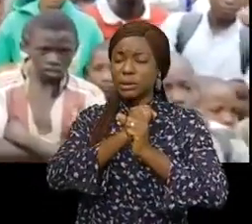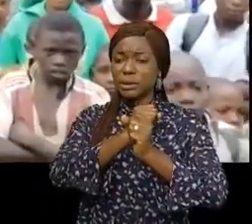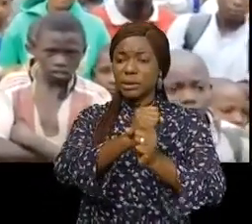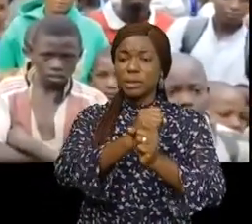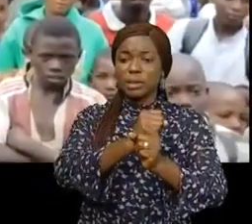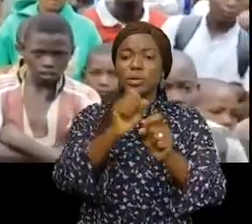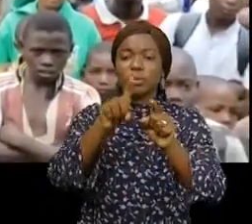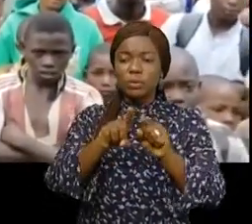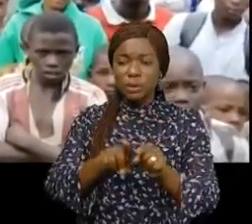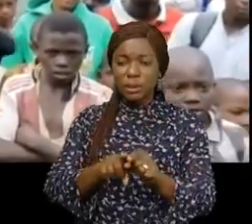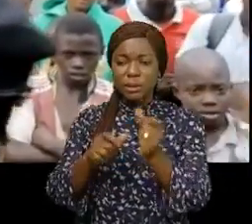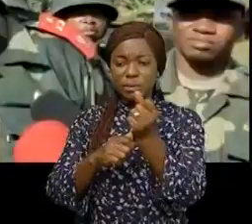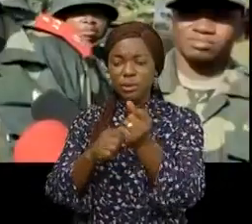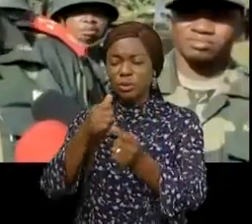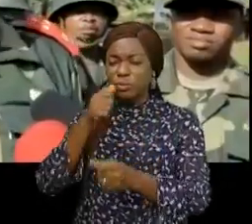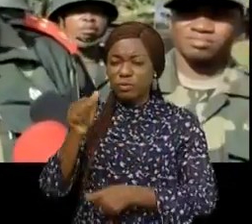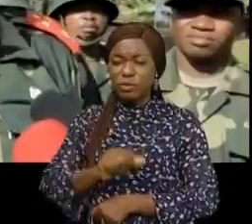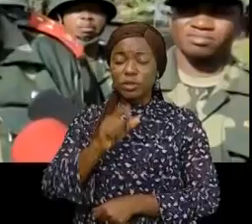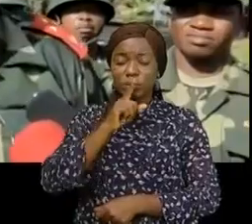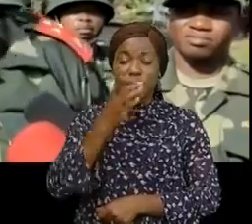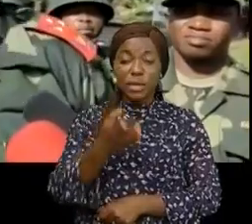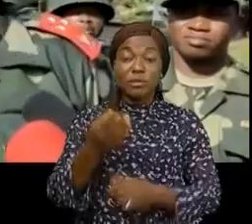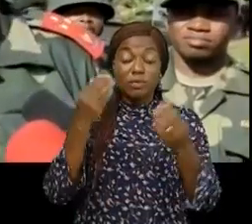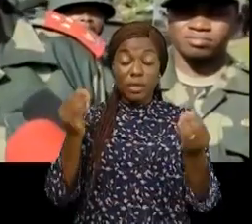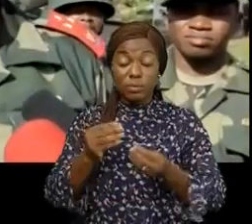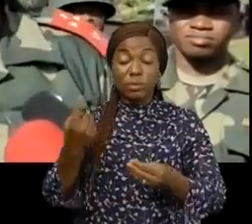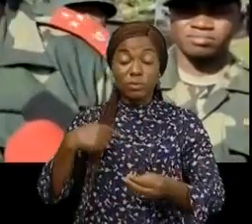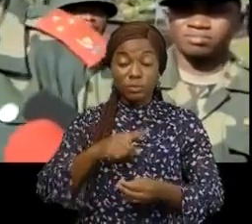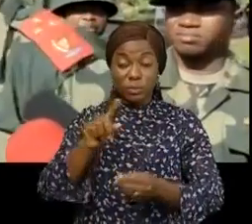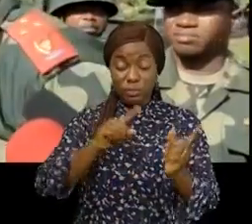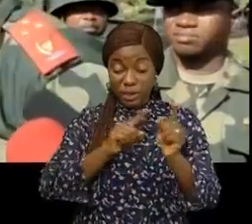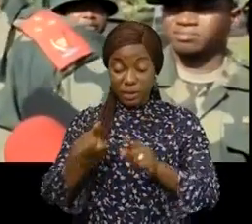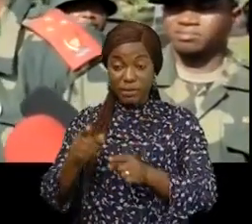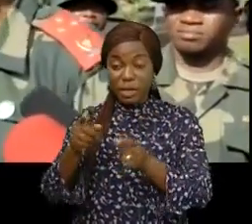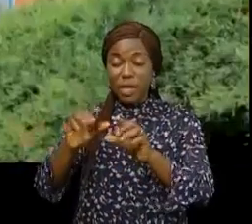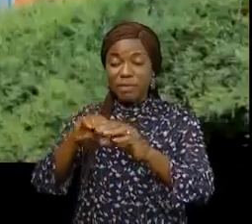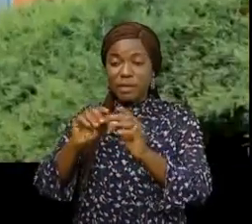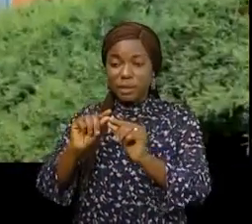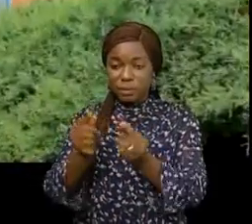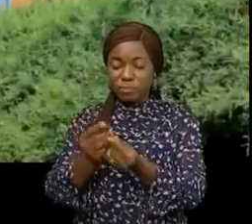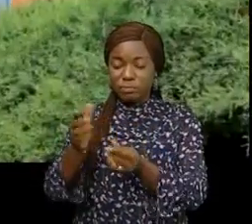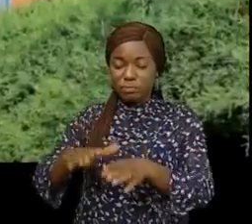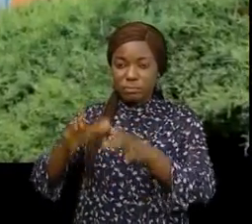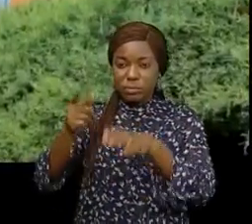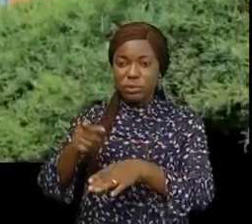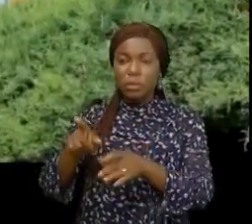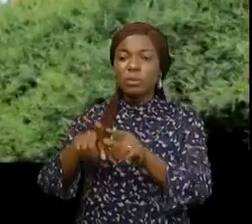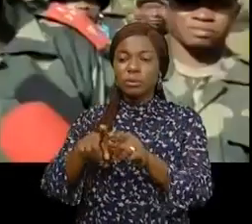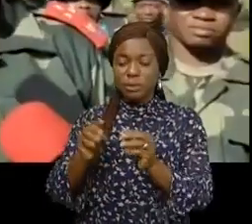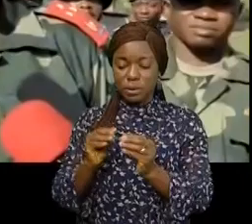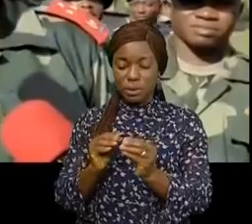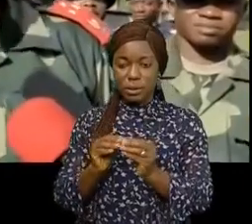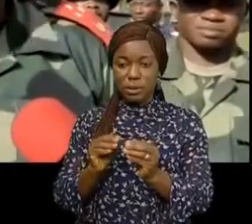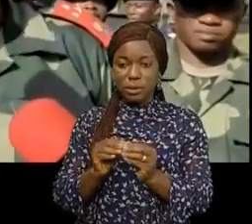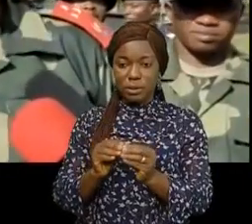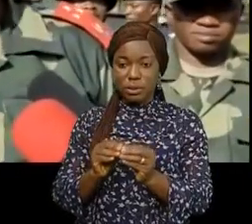mauvaises c'est toujours un petit nombre. Voilà pourquoi nous sommes descendus ici avec toute mon équipe que vous voyez là-bas. Nous allons nous réunir pour que